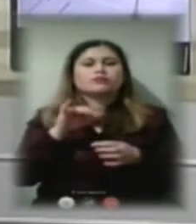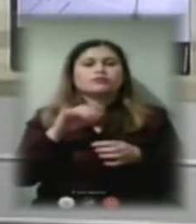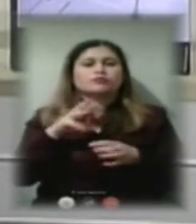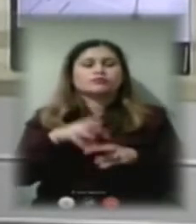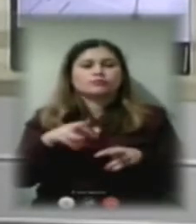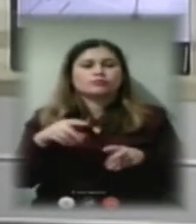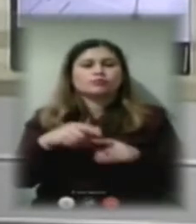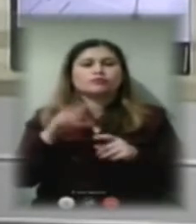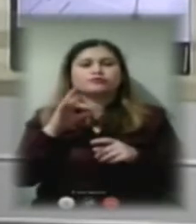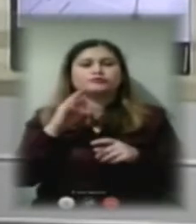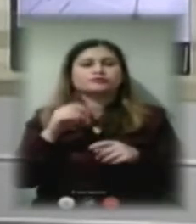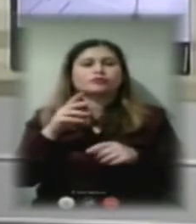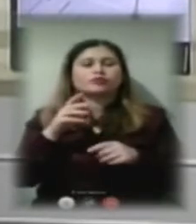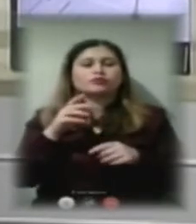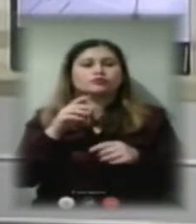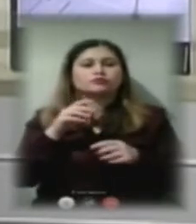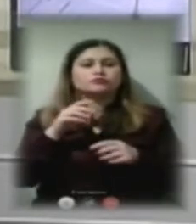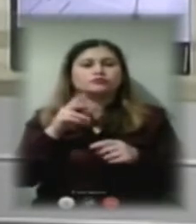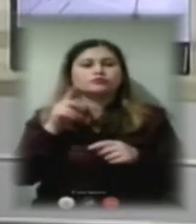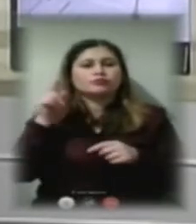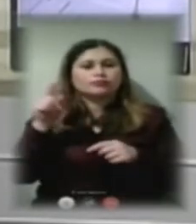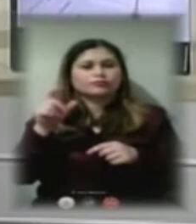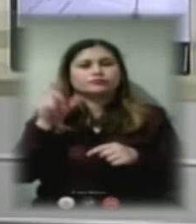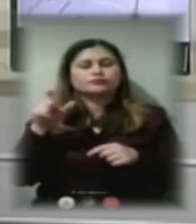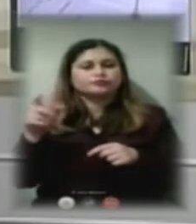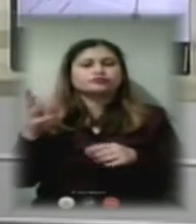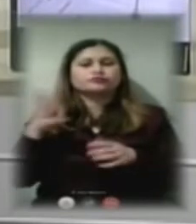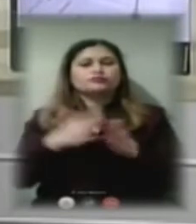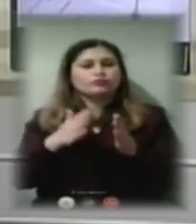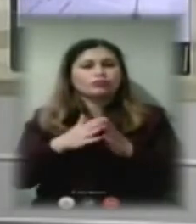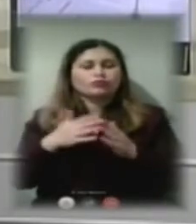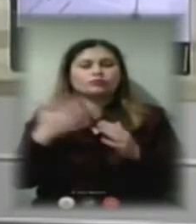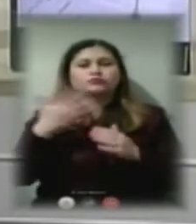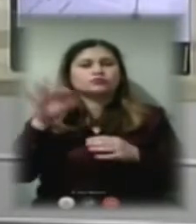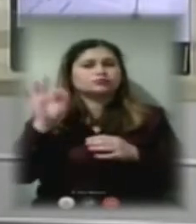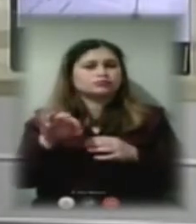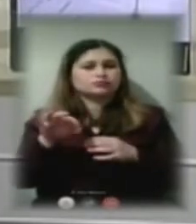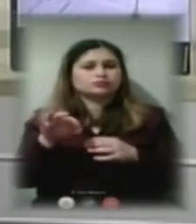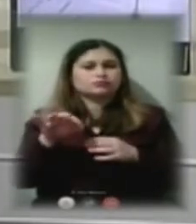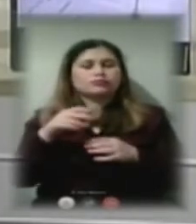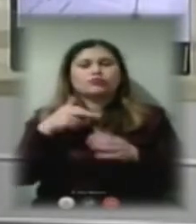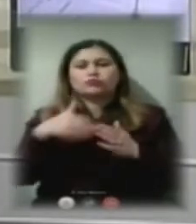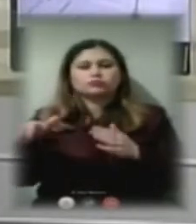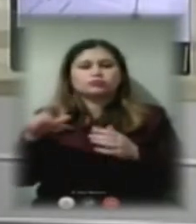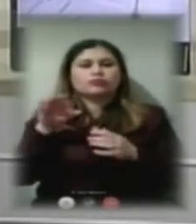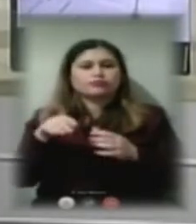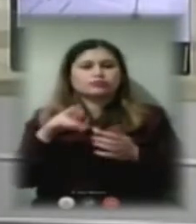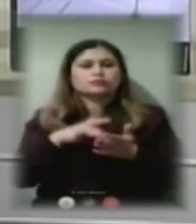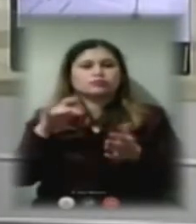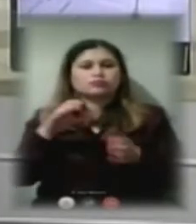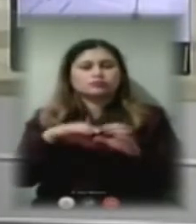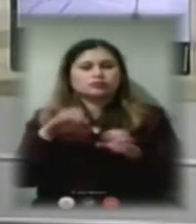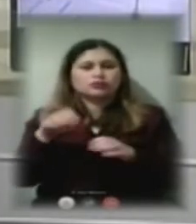стосується тих будинків, там, де вже 50% відійшли від централізованого, там є